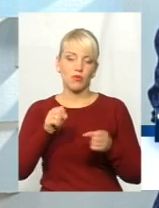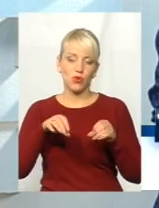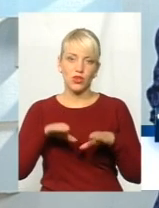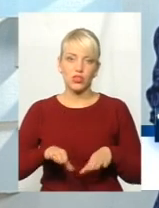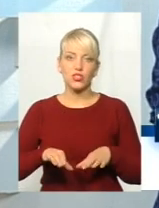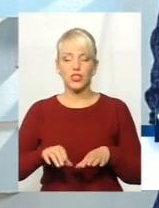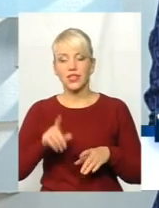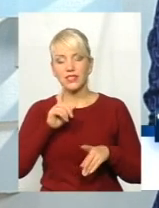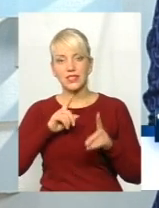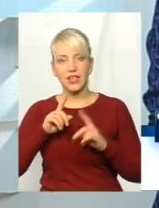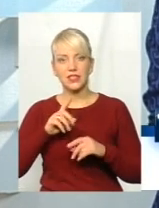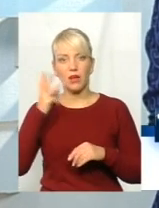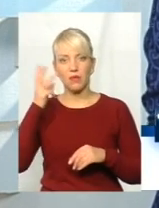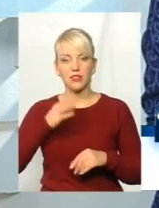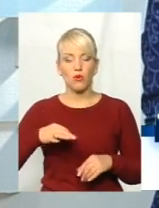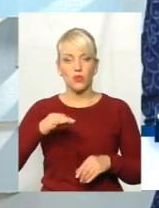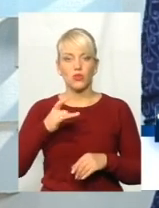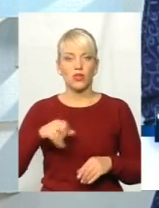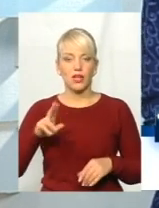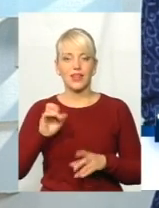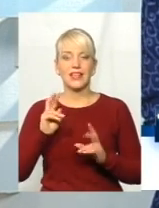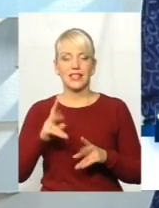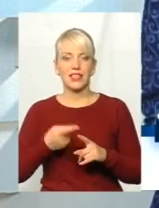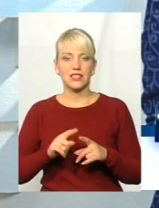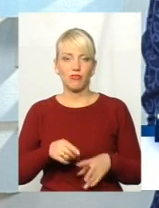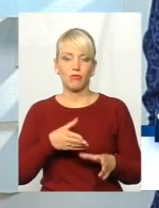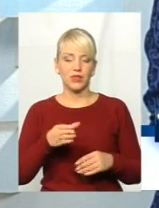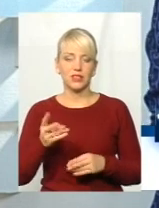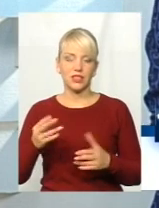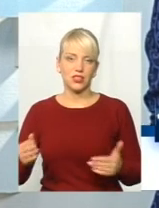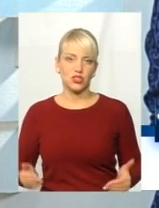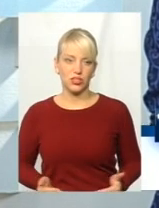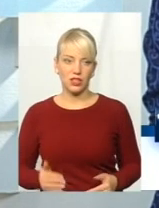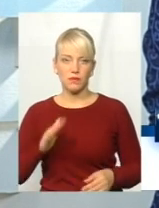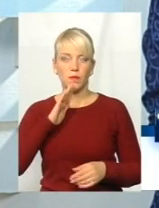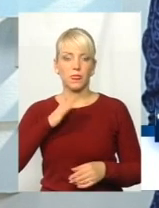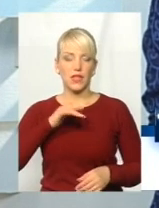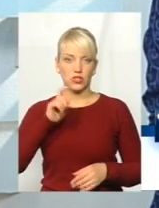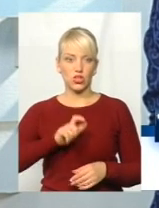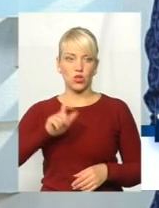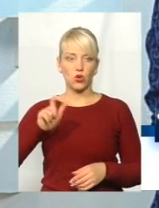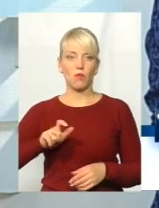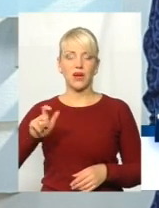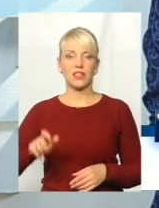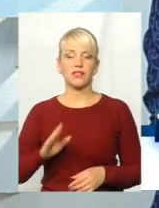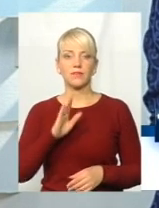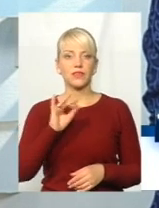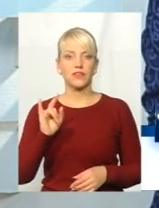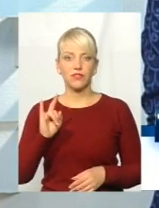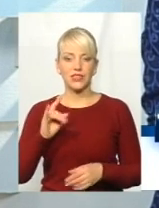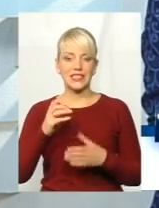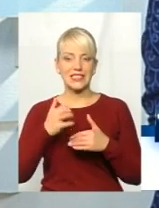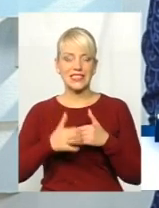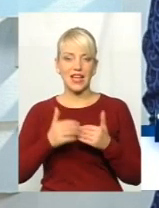сесії Хмельницької обласної ради і яким чином вона вплине на життя наших громадян. Ви серед